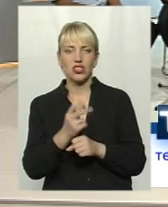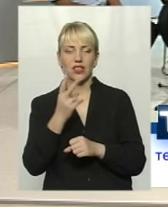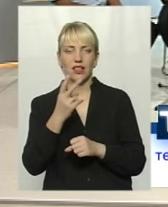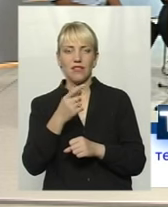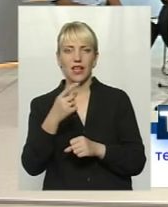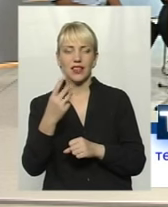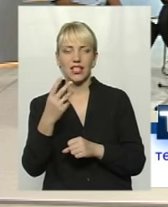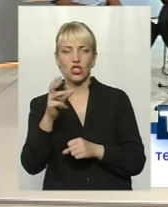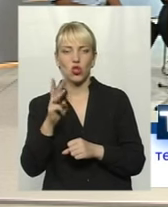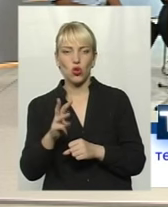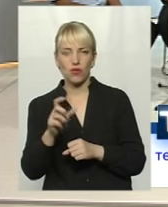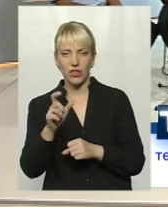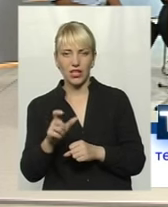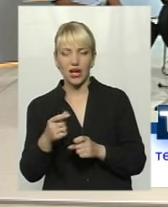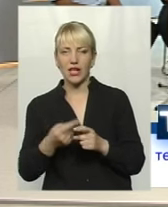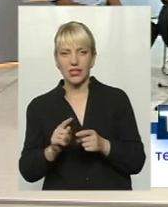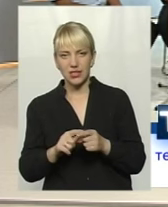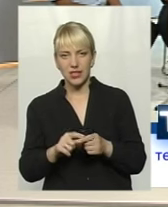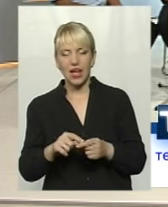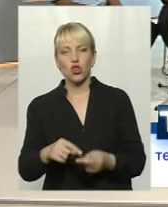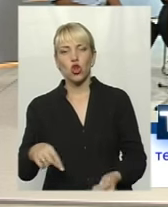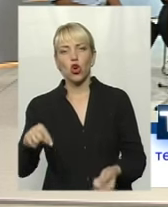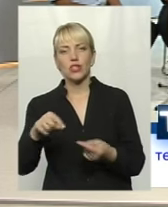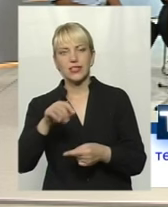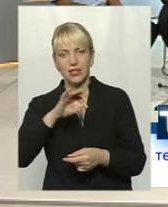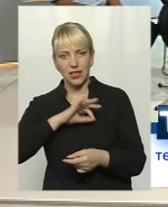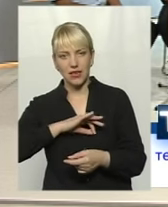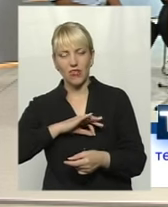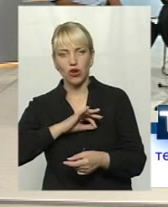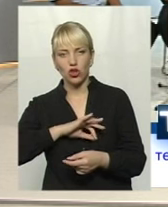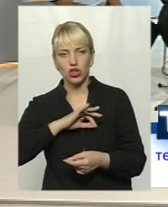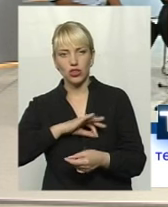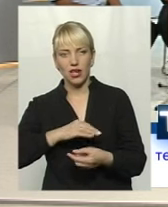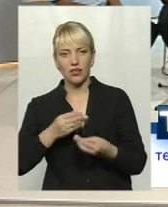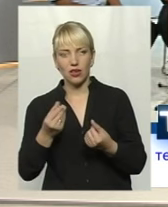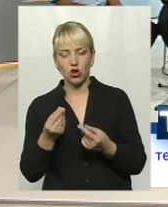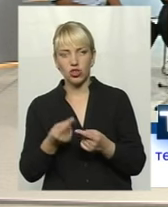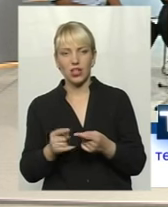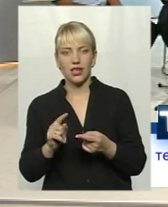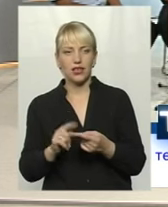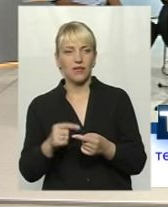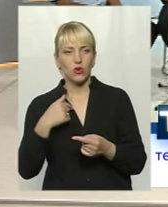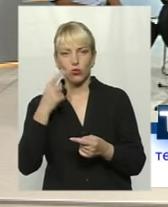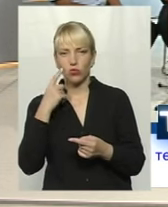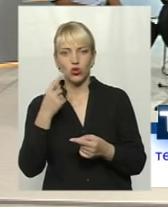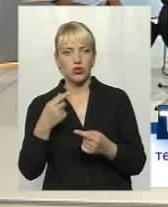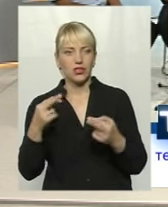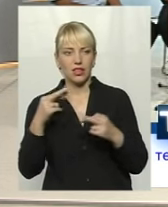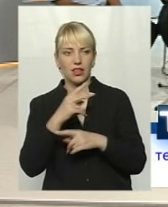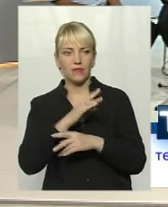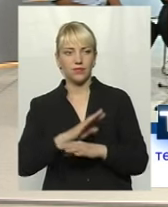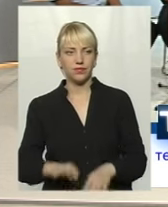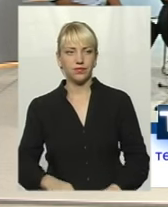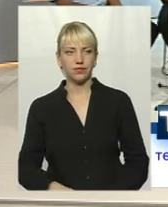класи підуть. Це доцільне використання коштів бюджетних, коштів громади. внікається недоцільною. Можна відповідь? Бо блаху.